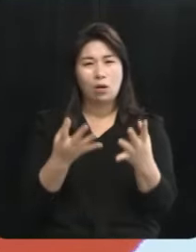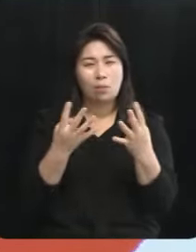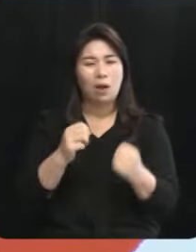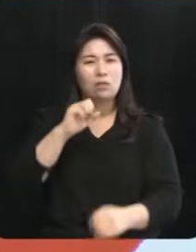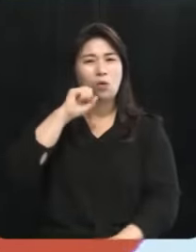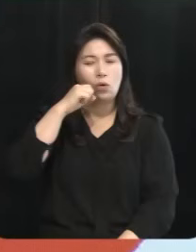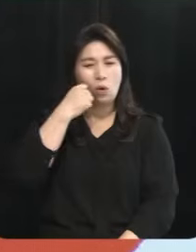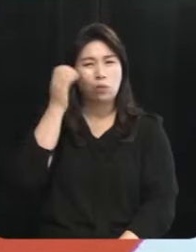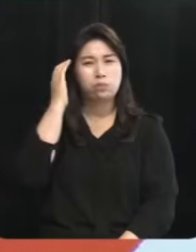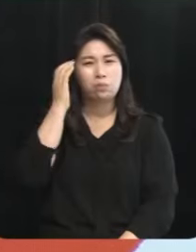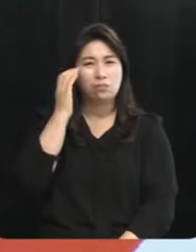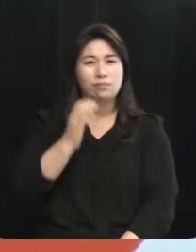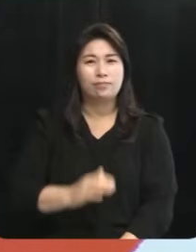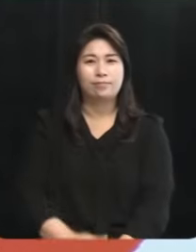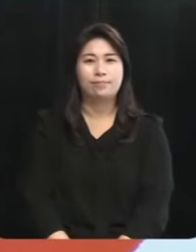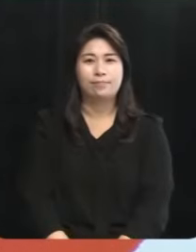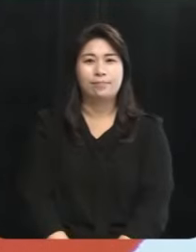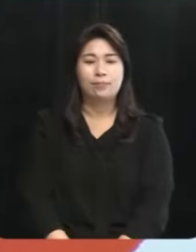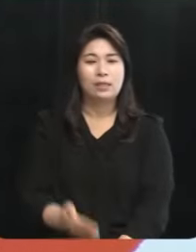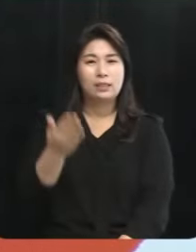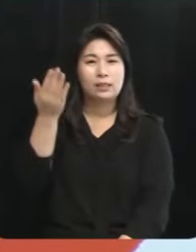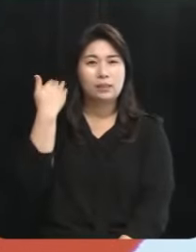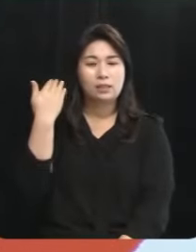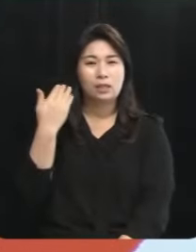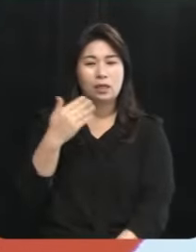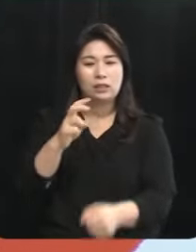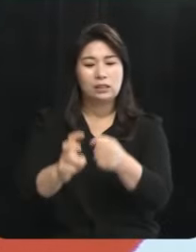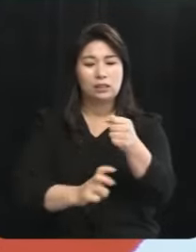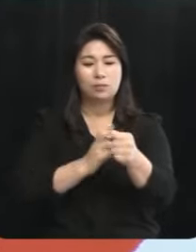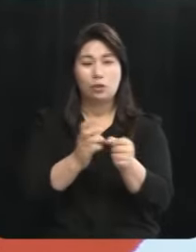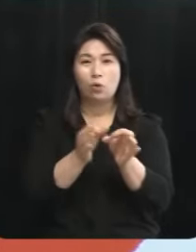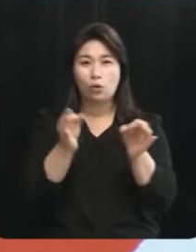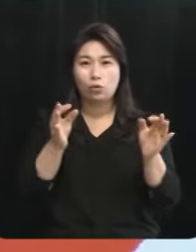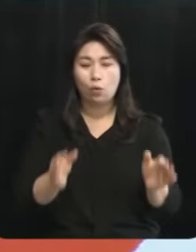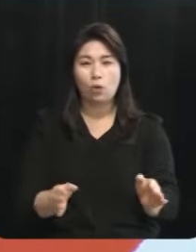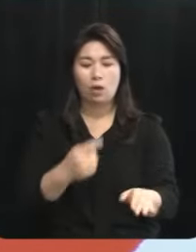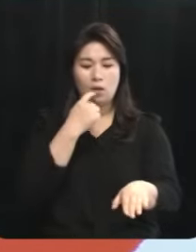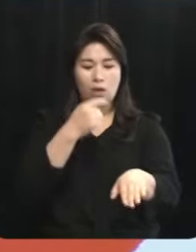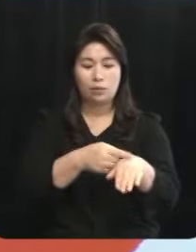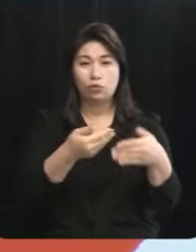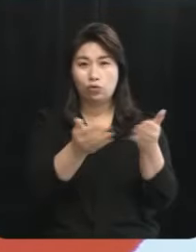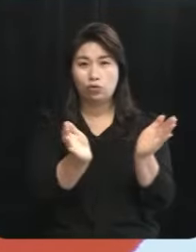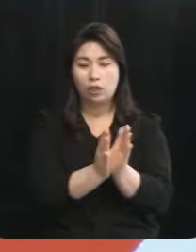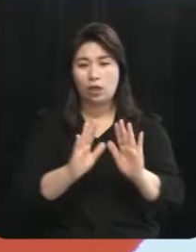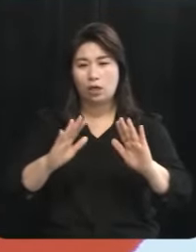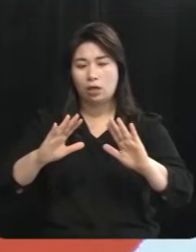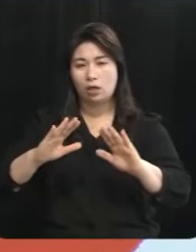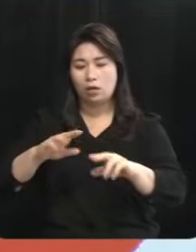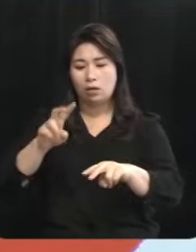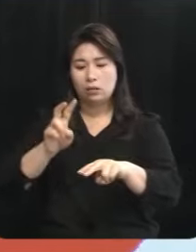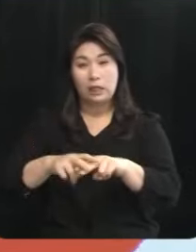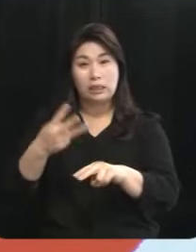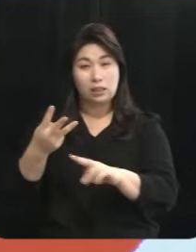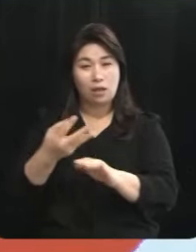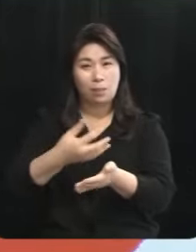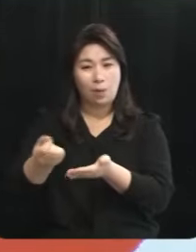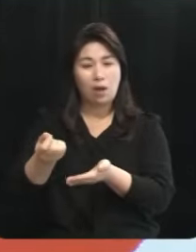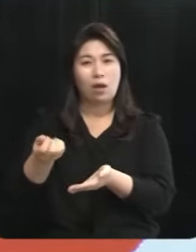어려움에 처해 있습니다 지난 20여 년간 민주당 국회의원이 제주의 세석을 모두